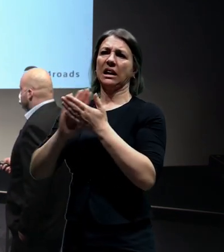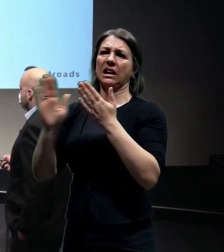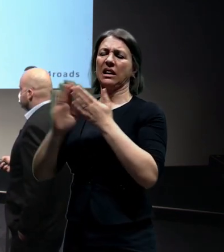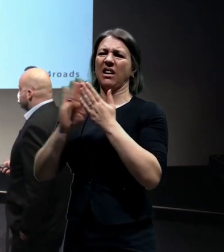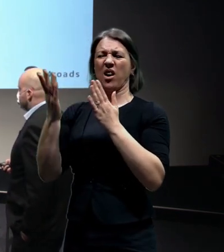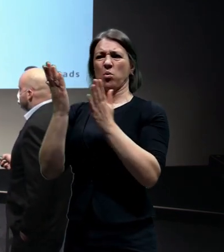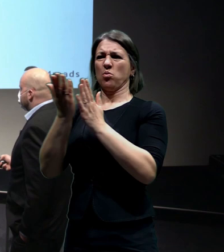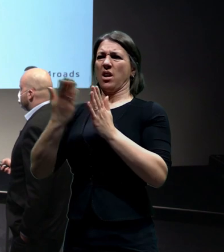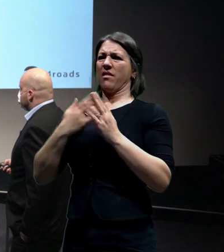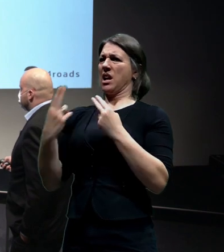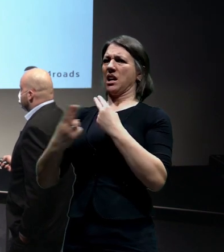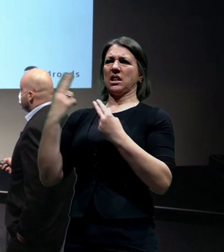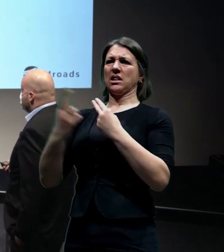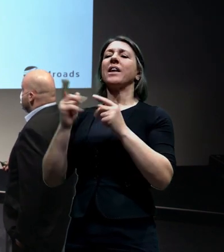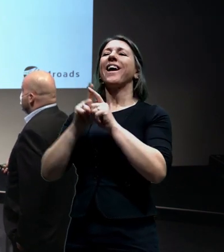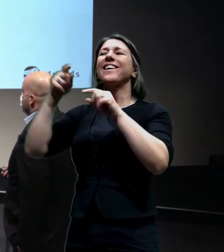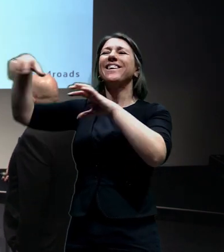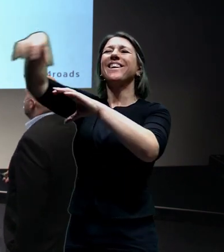A dochází tady k nadměrným demolicím.